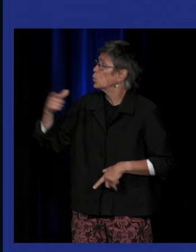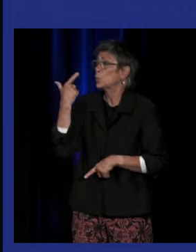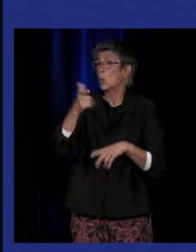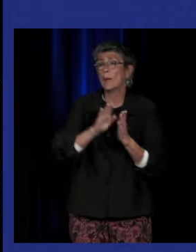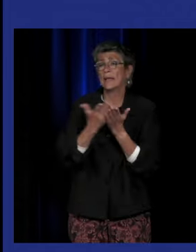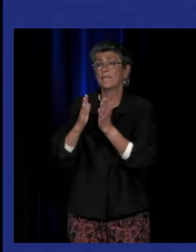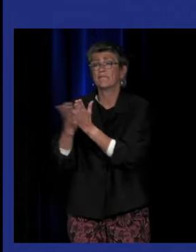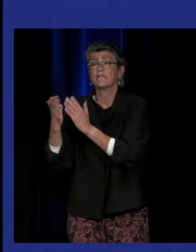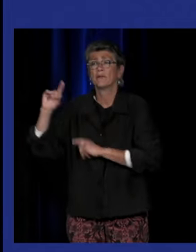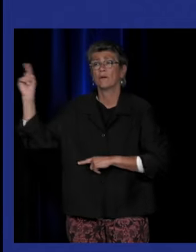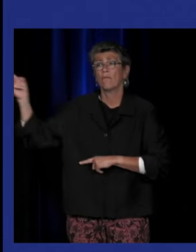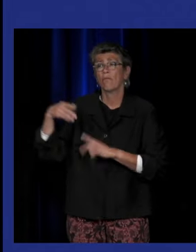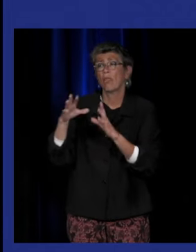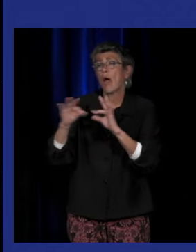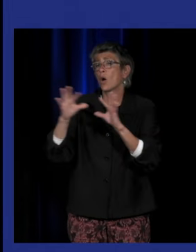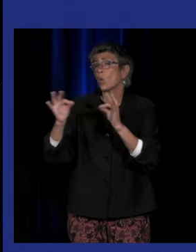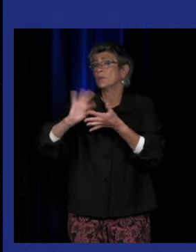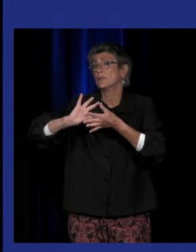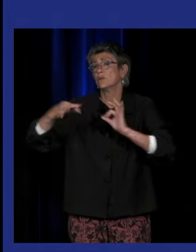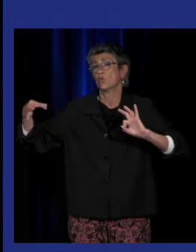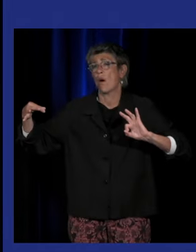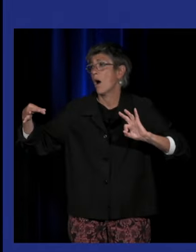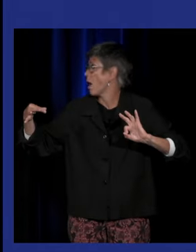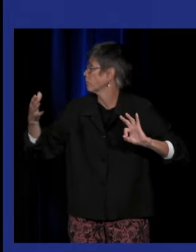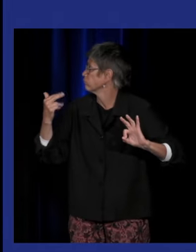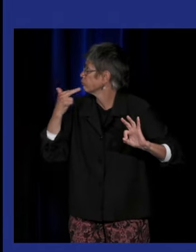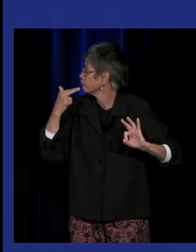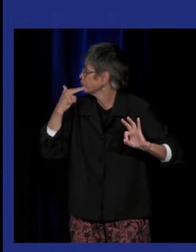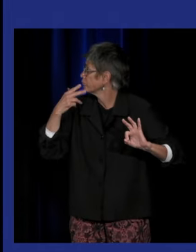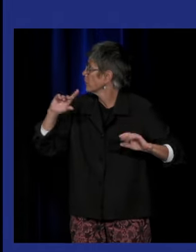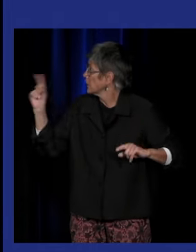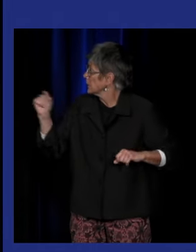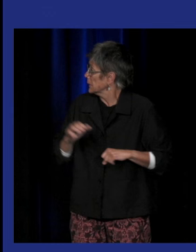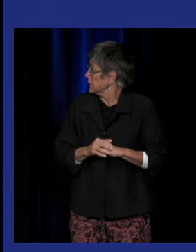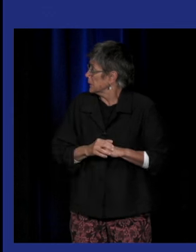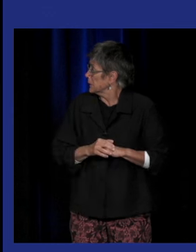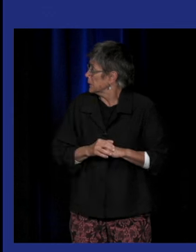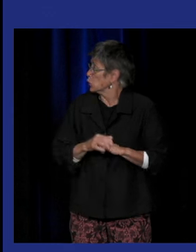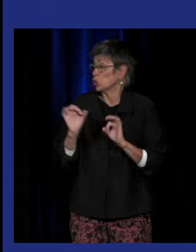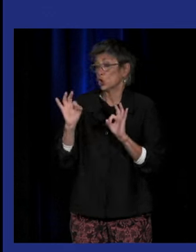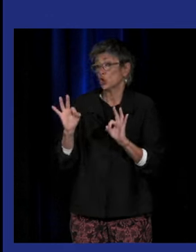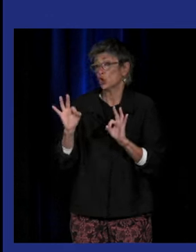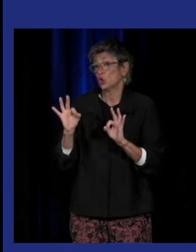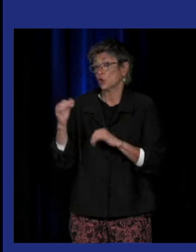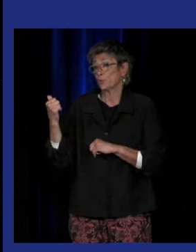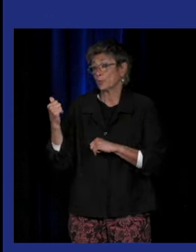qui vous racontent cette histoire mieux qu'on peut le faire et vont justement